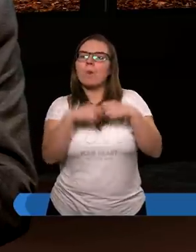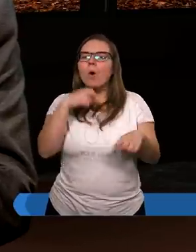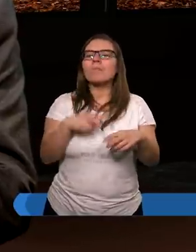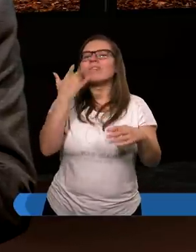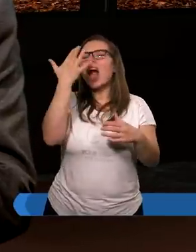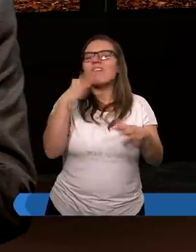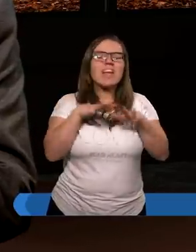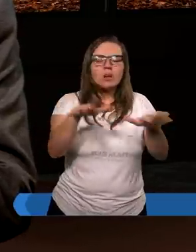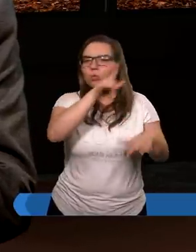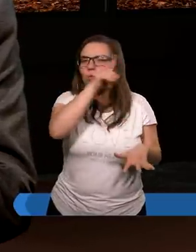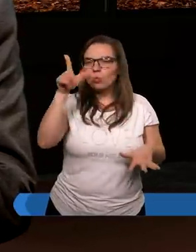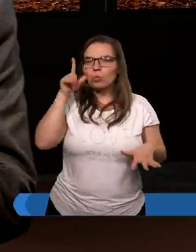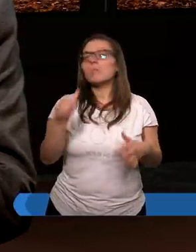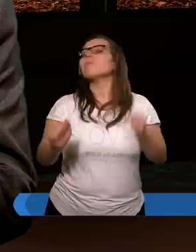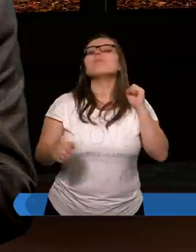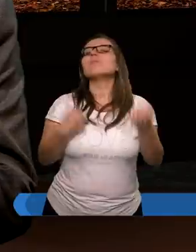dla wielu ludzi, ponieważ